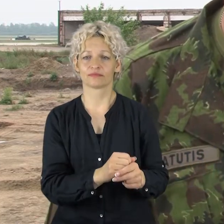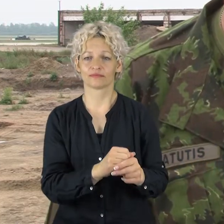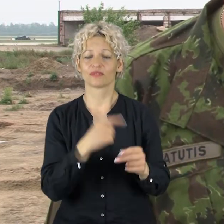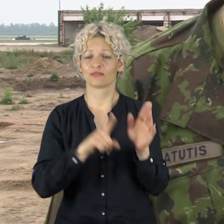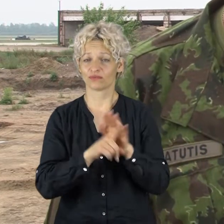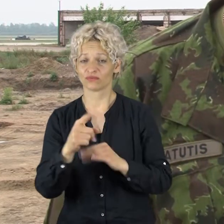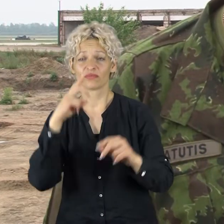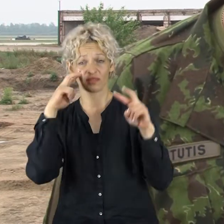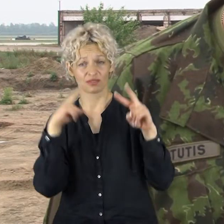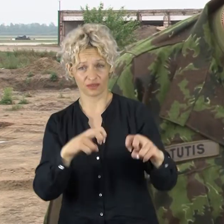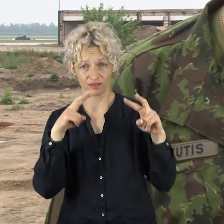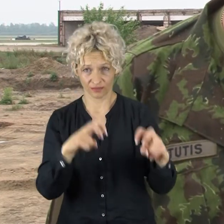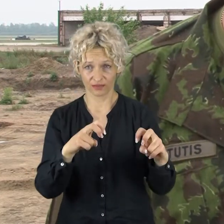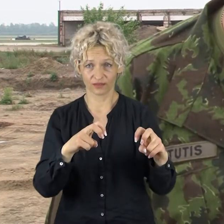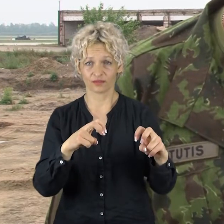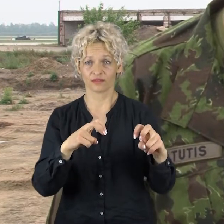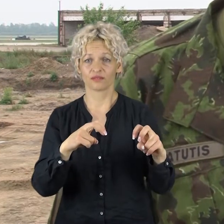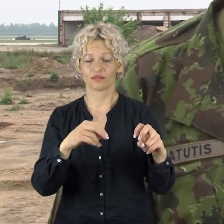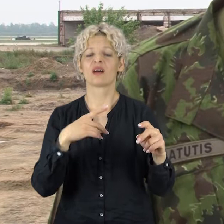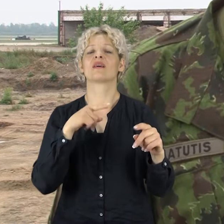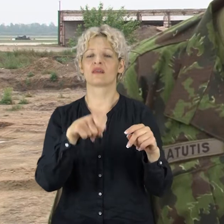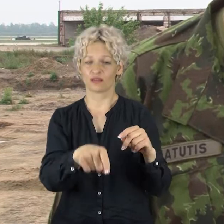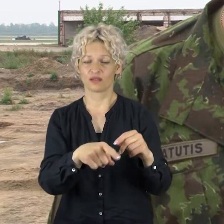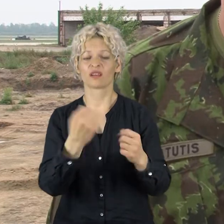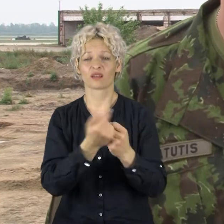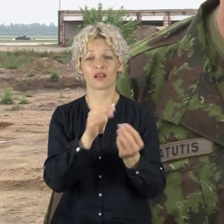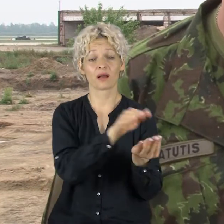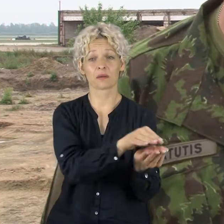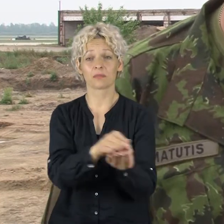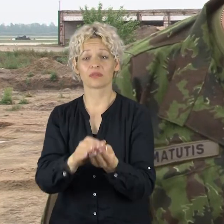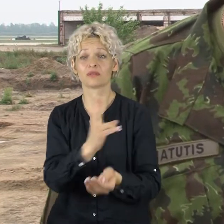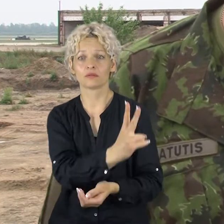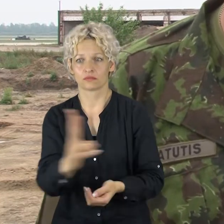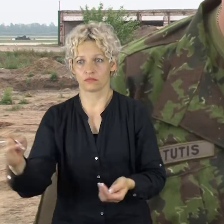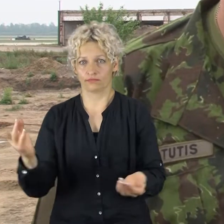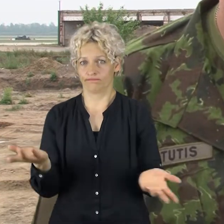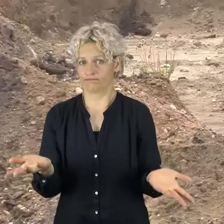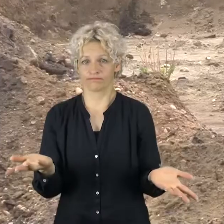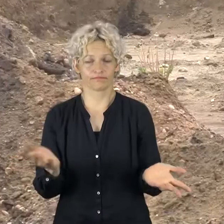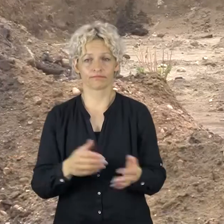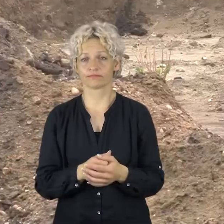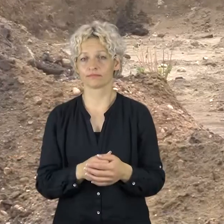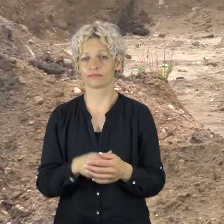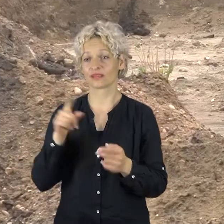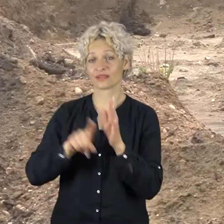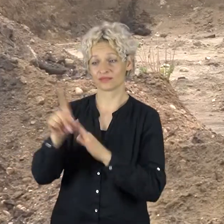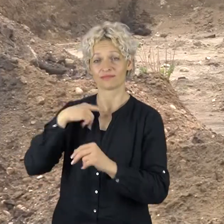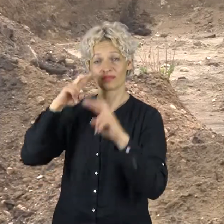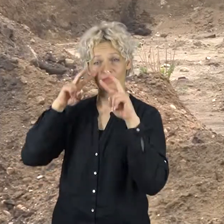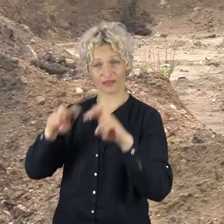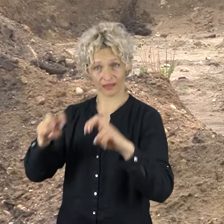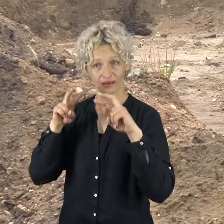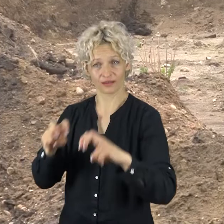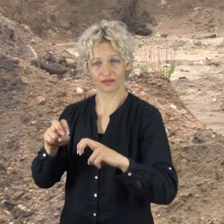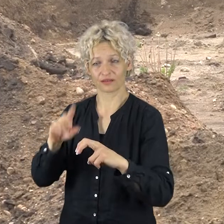žvaugomuosius archeologinius tyrimus, kad nustatyti iš tikrųjų, su ko susidūrėm, kas tai per vietą. Tyrimai buvo pradėti dar